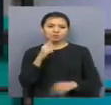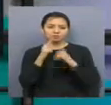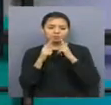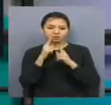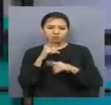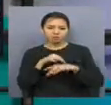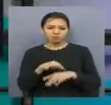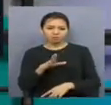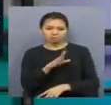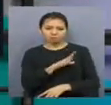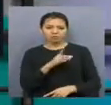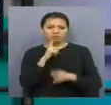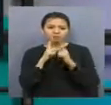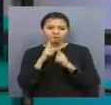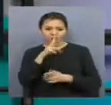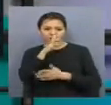түспек.